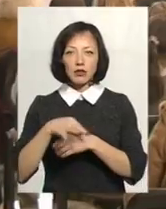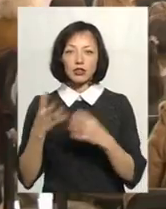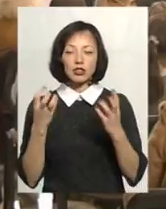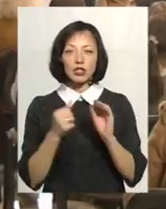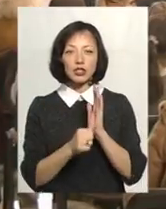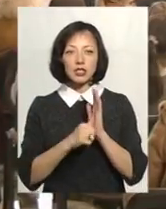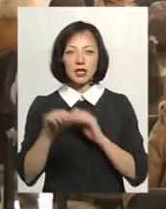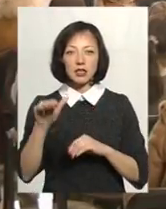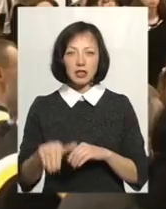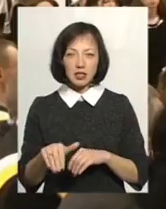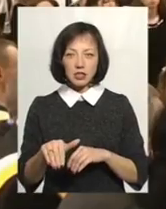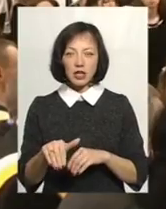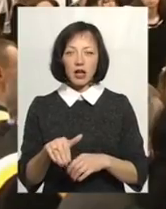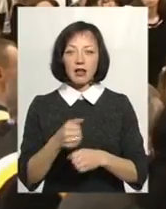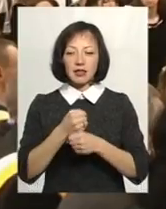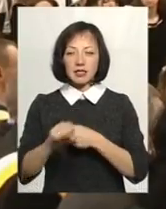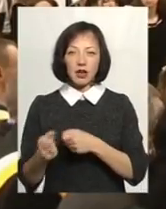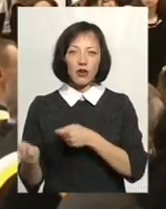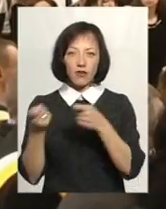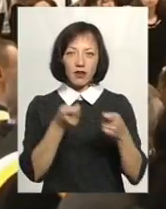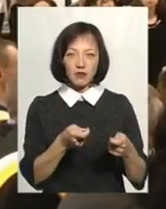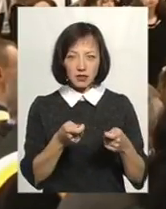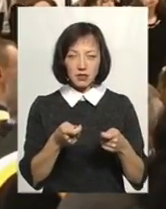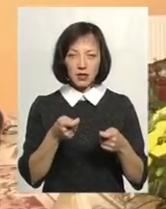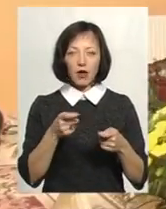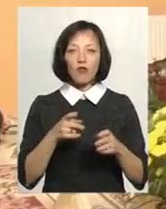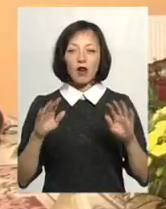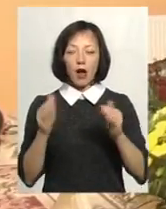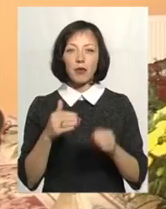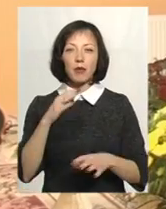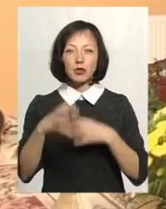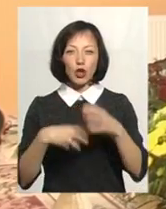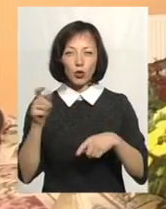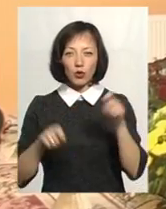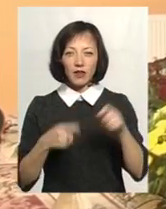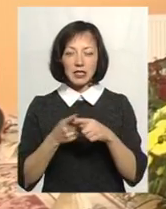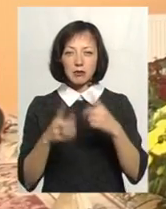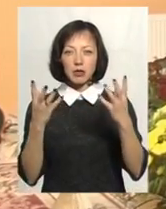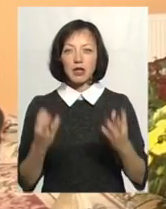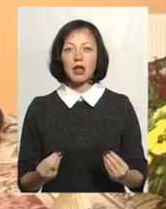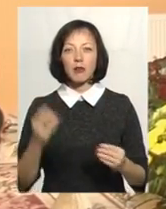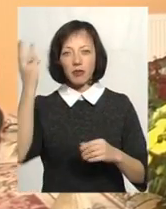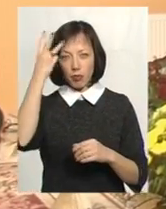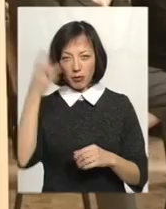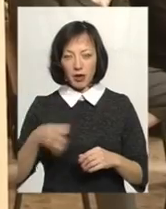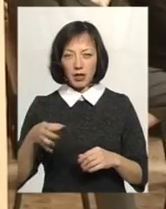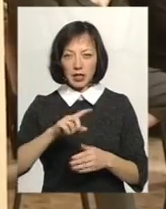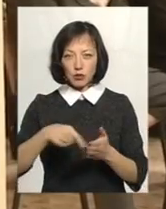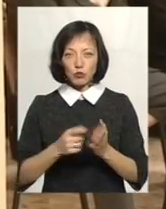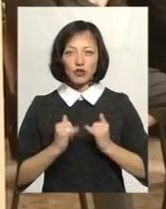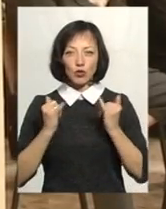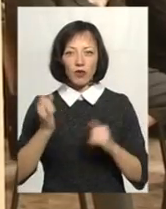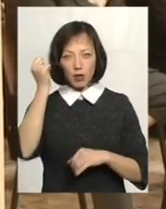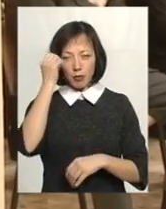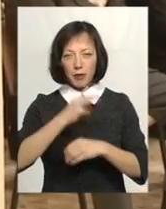Ще 60 тисяч насильно вивезли за межі краю. У рамках міжнародної конференції, що цими днями пройшла у Хмельницькому, вшанували